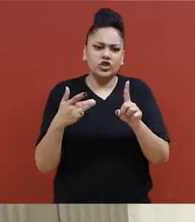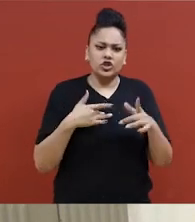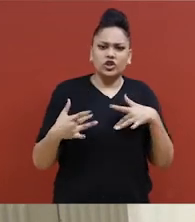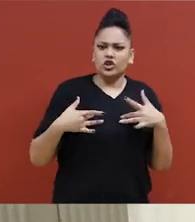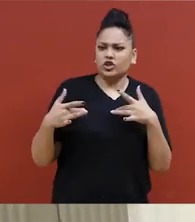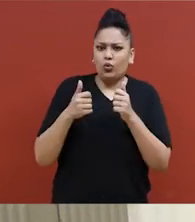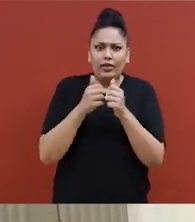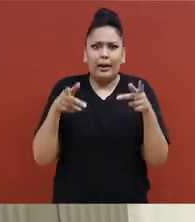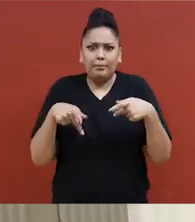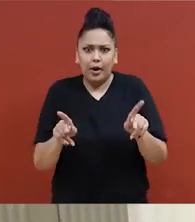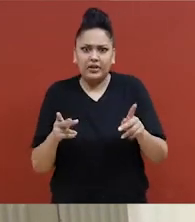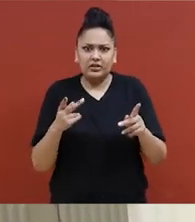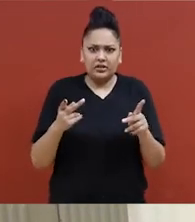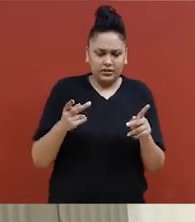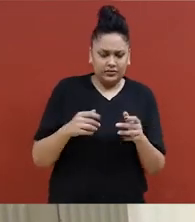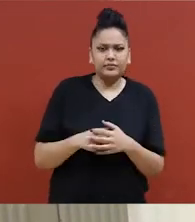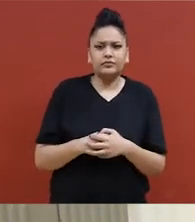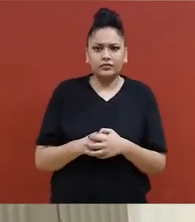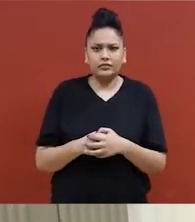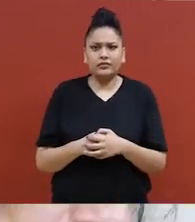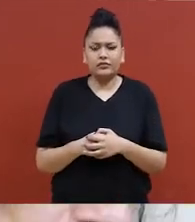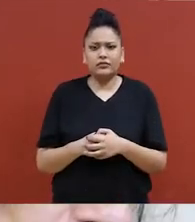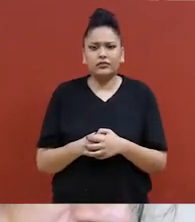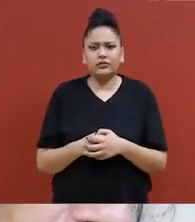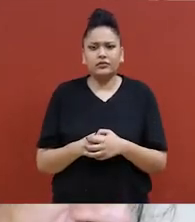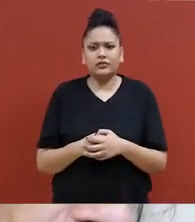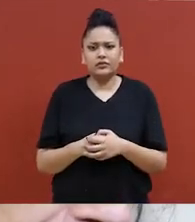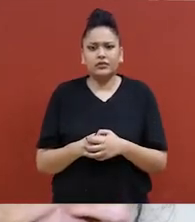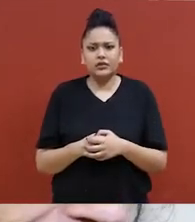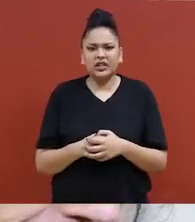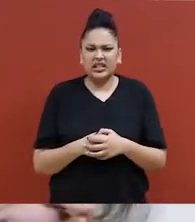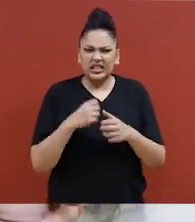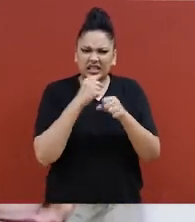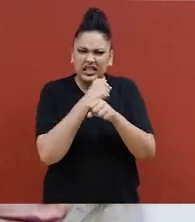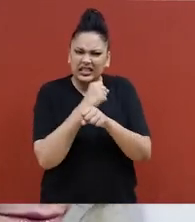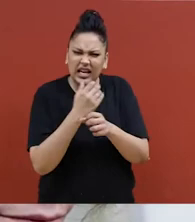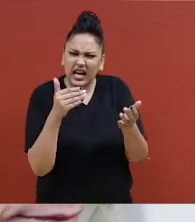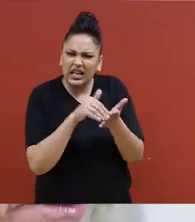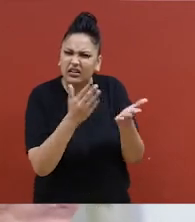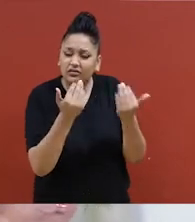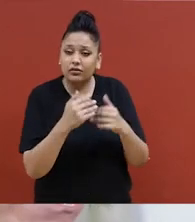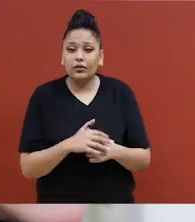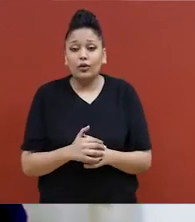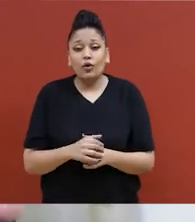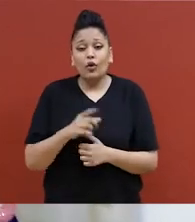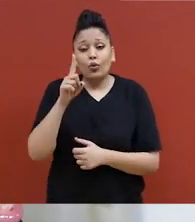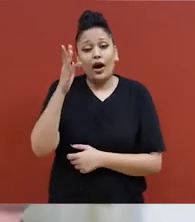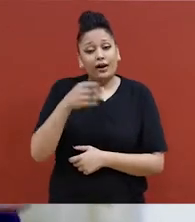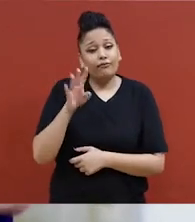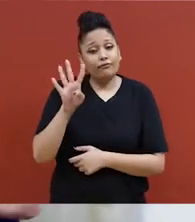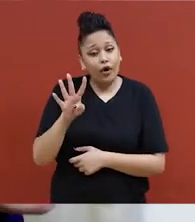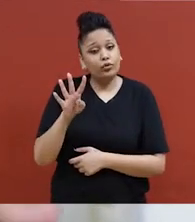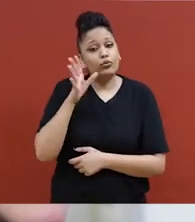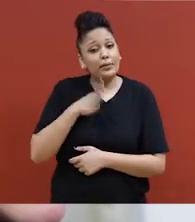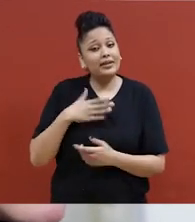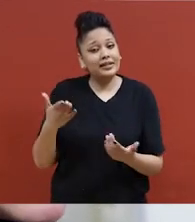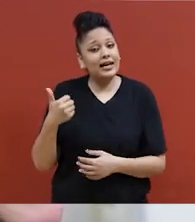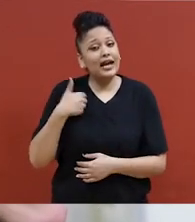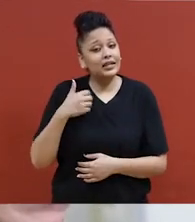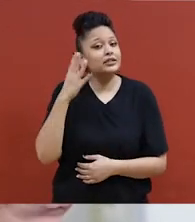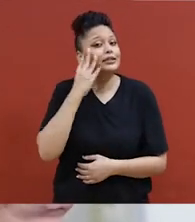c'est une agression sexuelle. L'objectivation de nos corps. Exact. Plus d'une femme sur quatre au Canada a vécu cela.